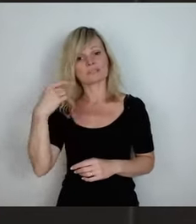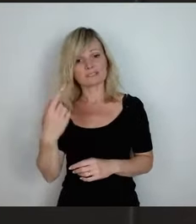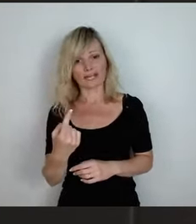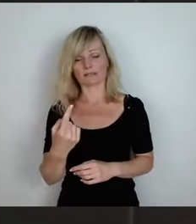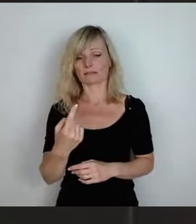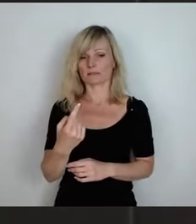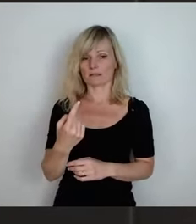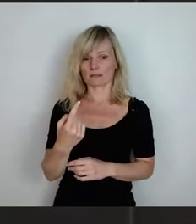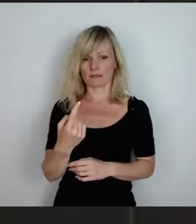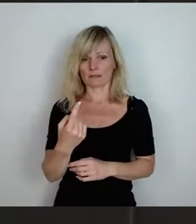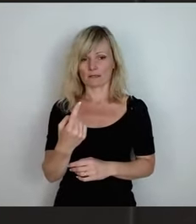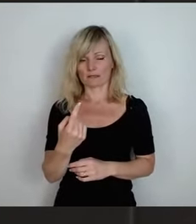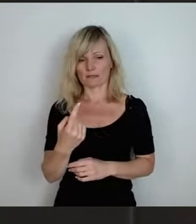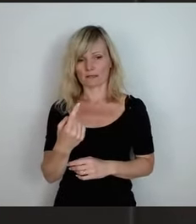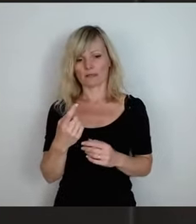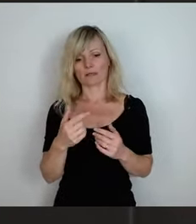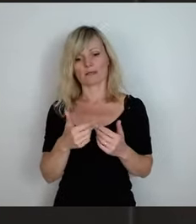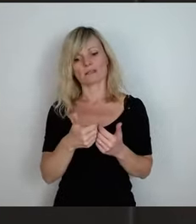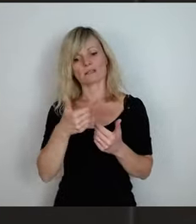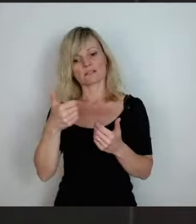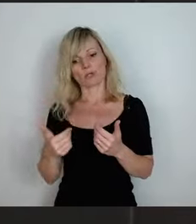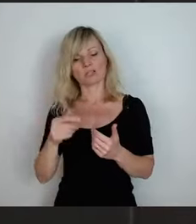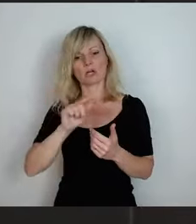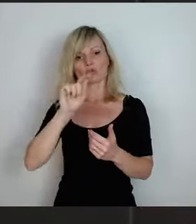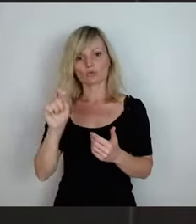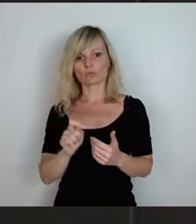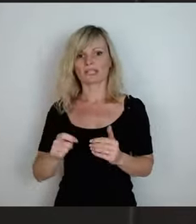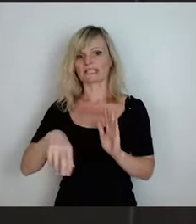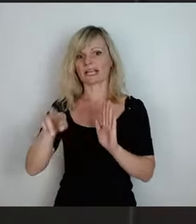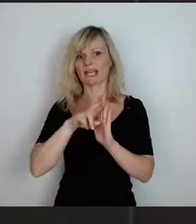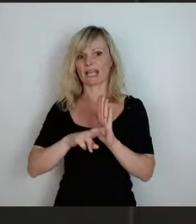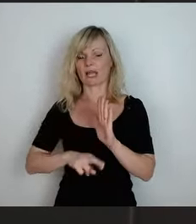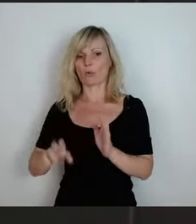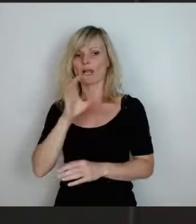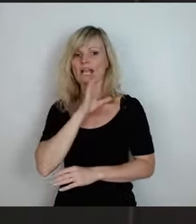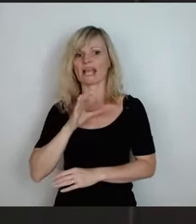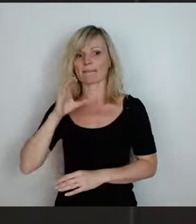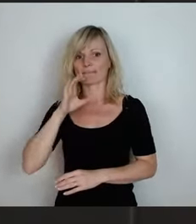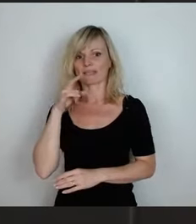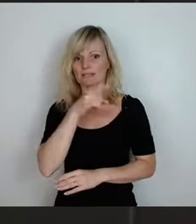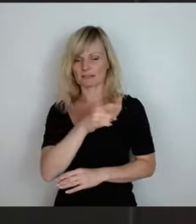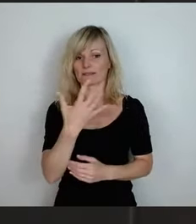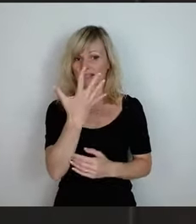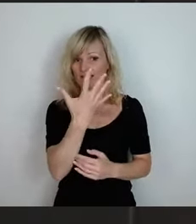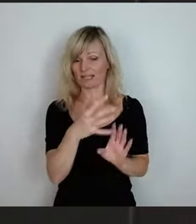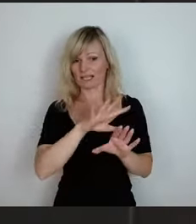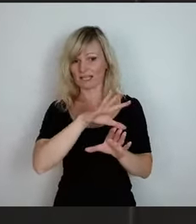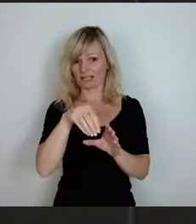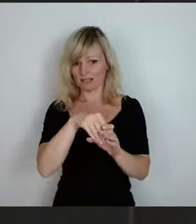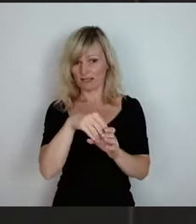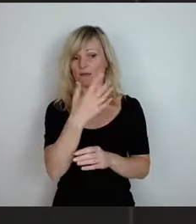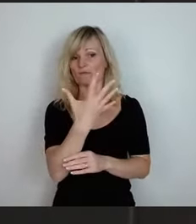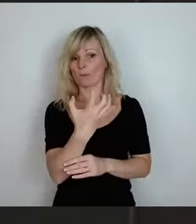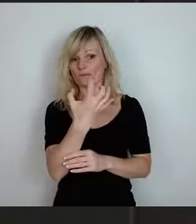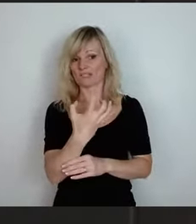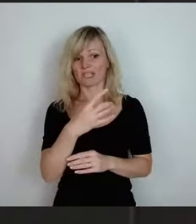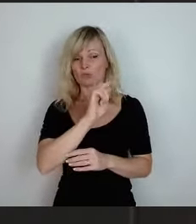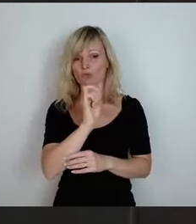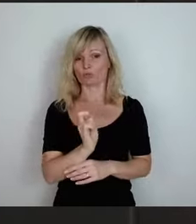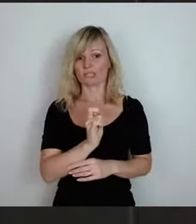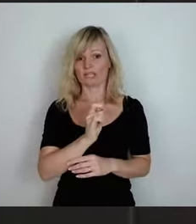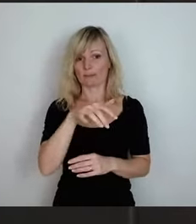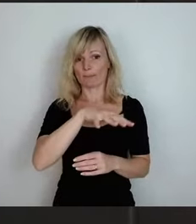der Sonderstudienregelung Chemnitz. Die 50 Studienplätze, um diese haben sich 22